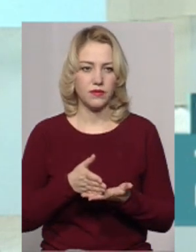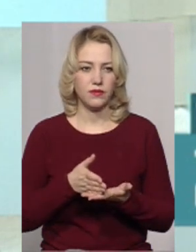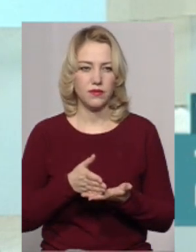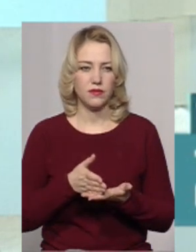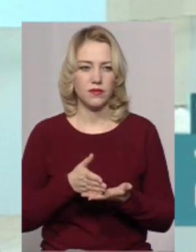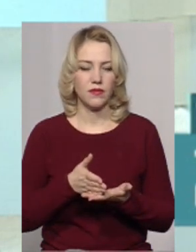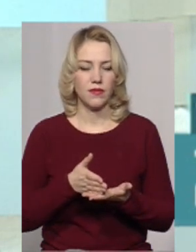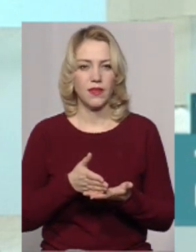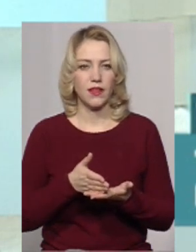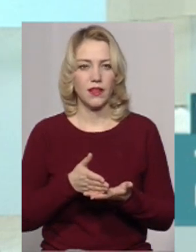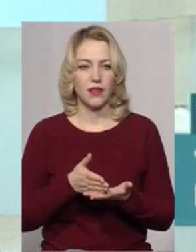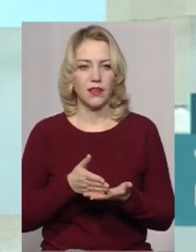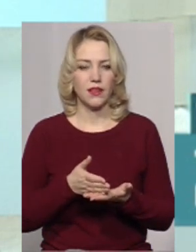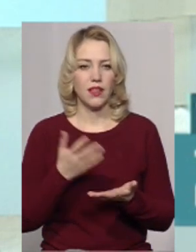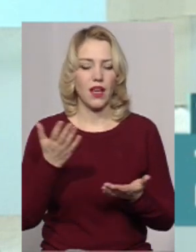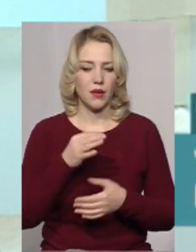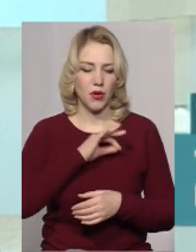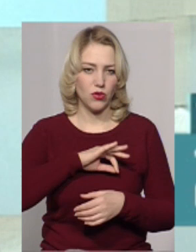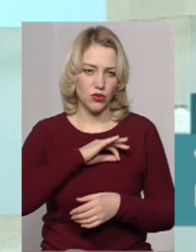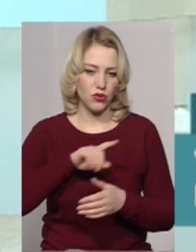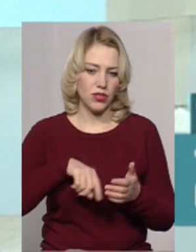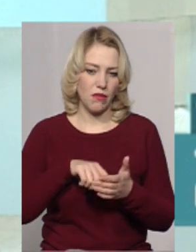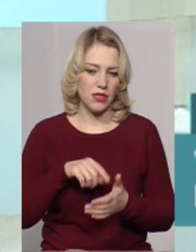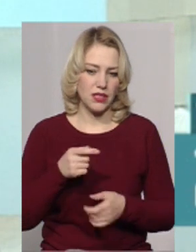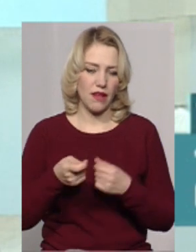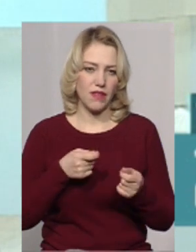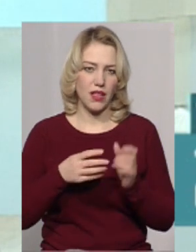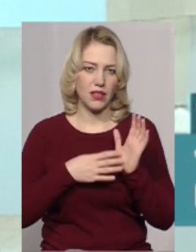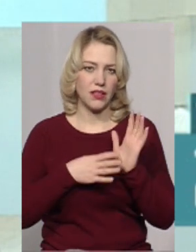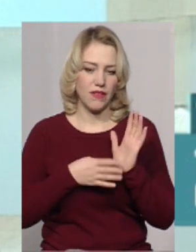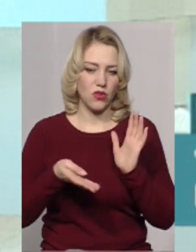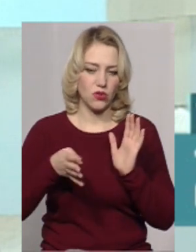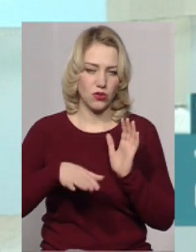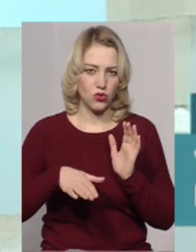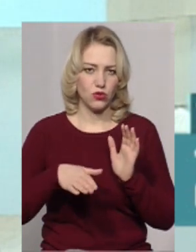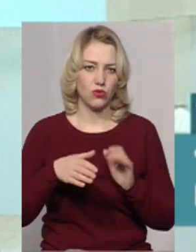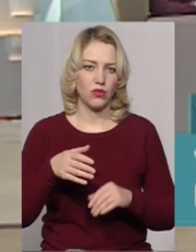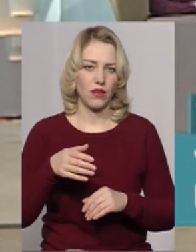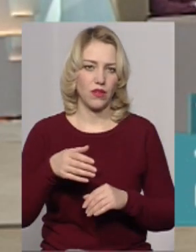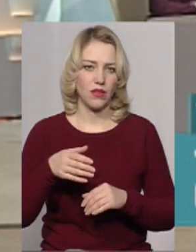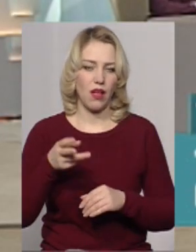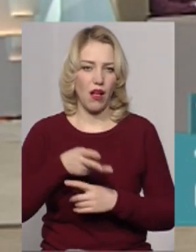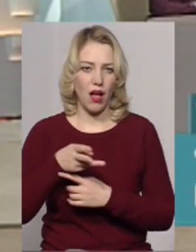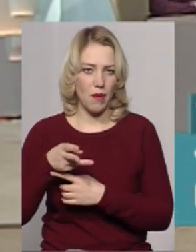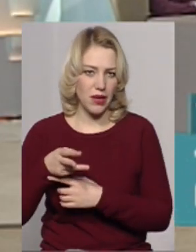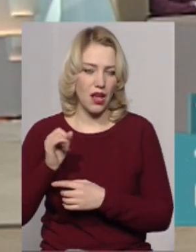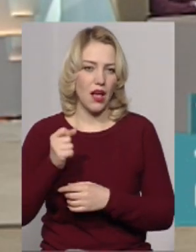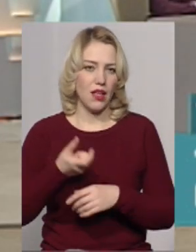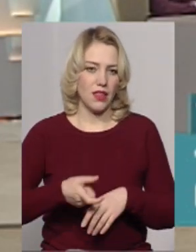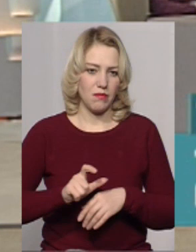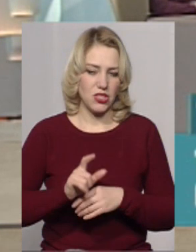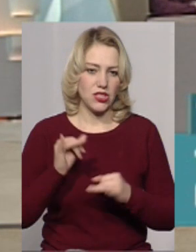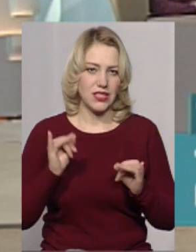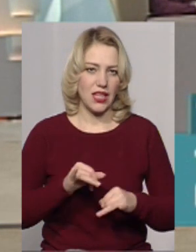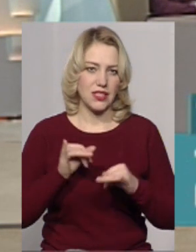якими користується міська влада, а саме порядку 90 камер. Проте найбільша